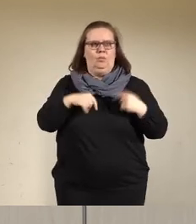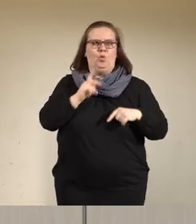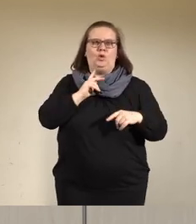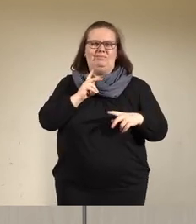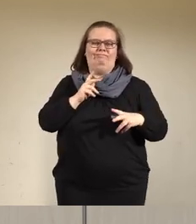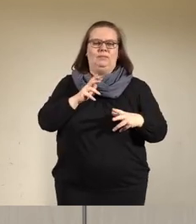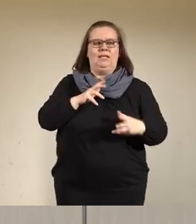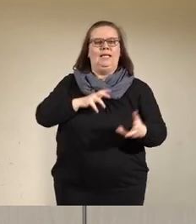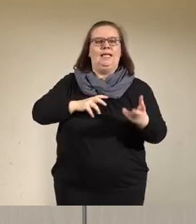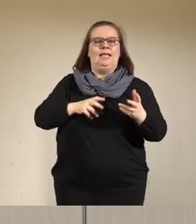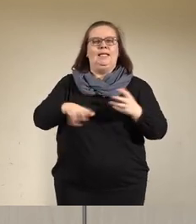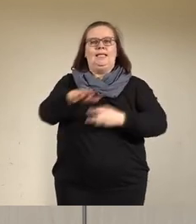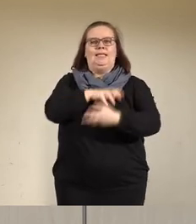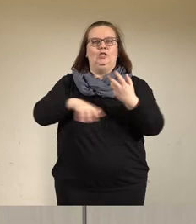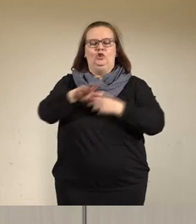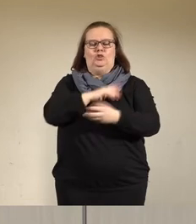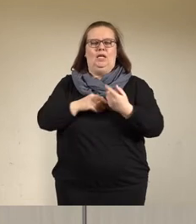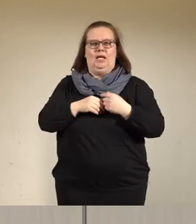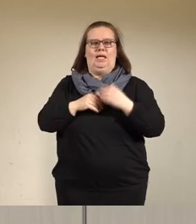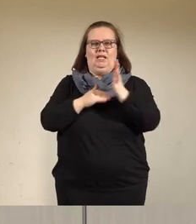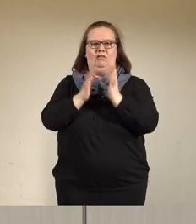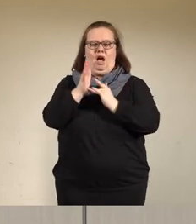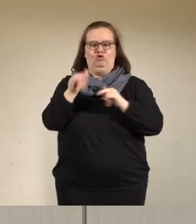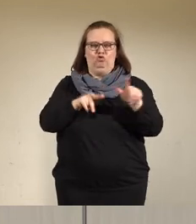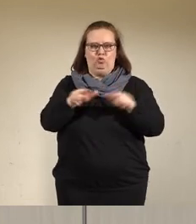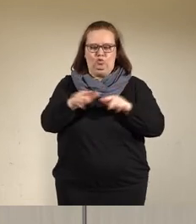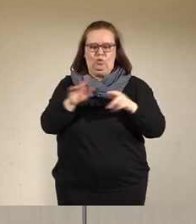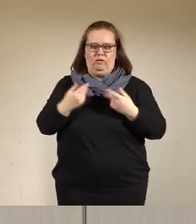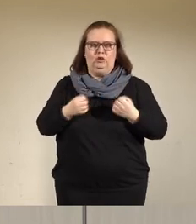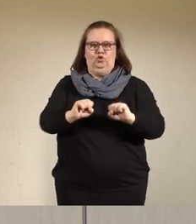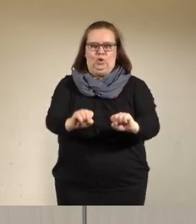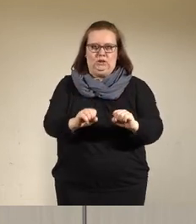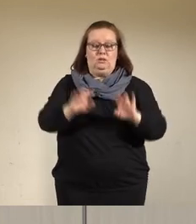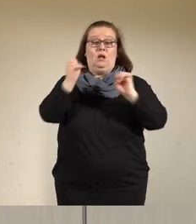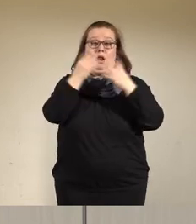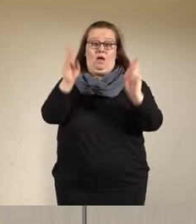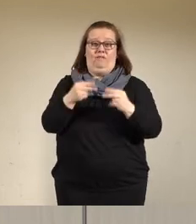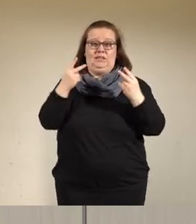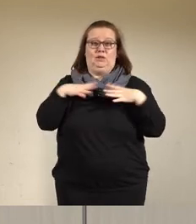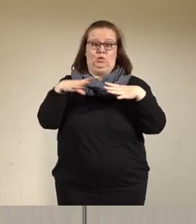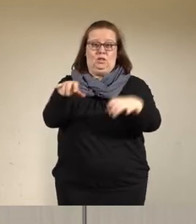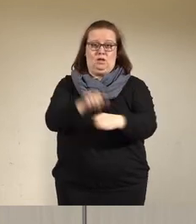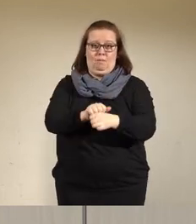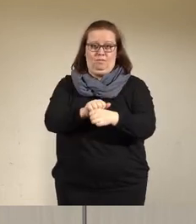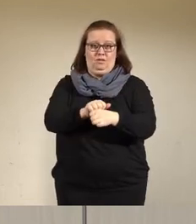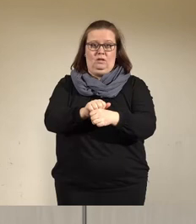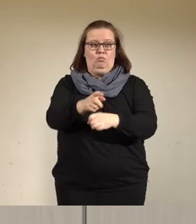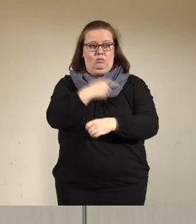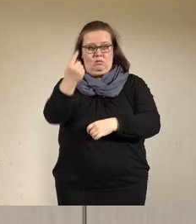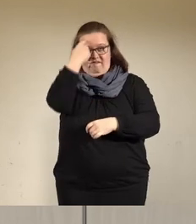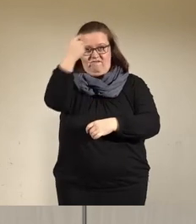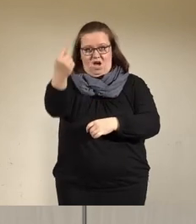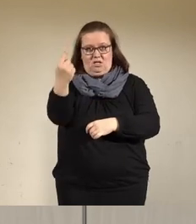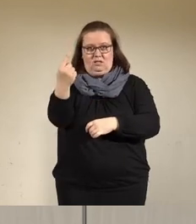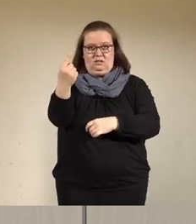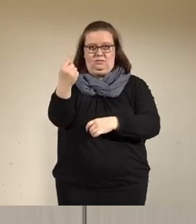kritischen Infrastruktur. Besonders im Fokus steht natürlich das Gesundheitsamt. Wie Sie bereits wissen,